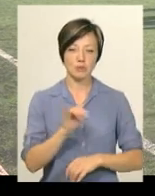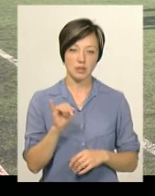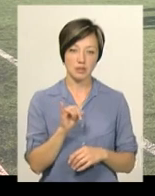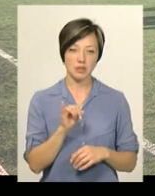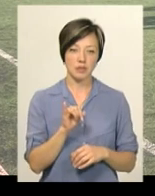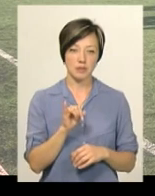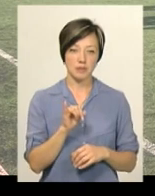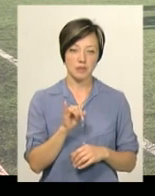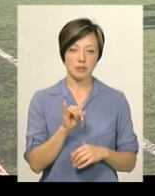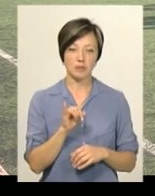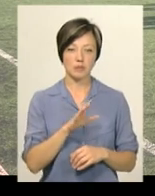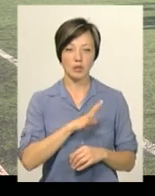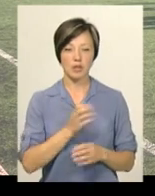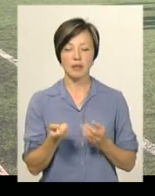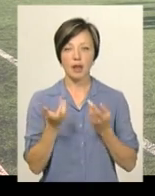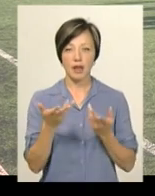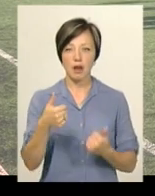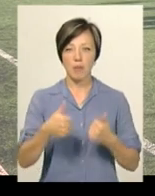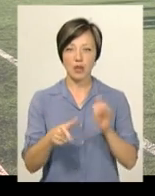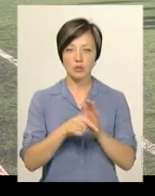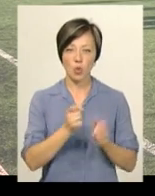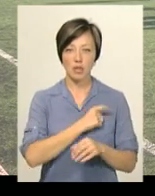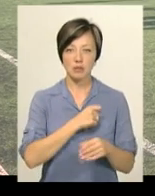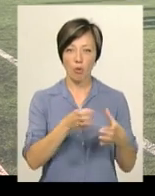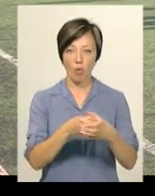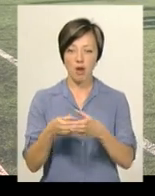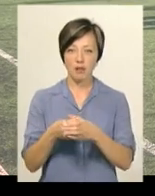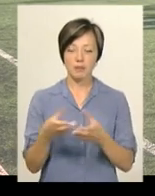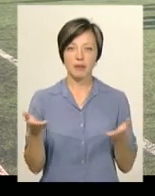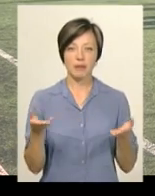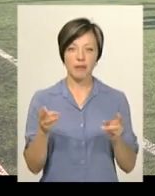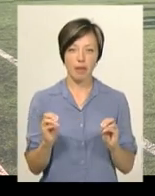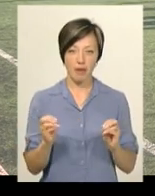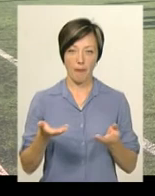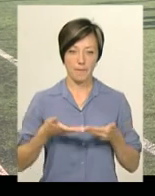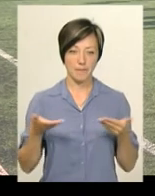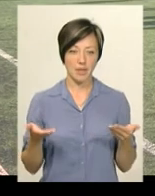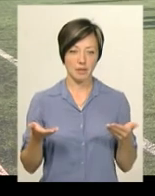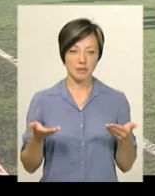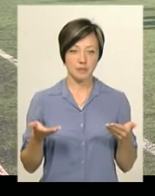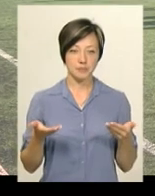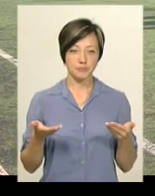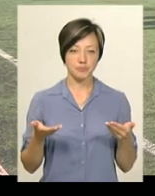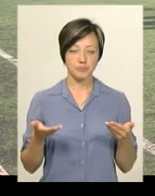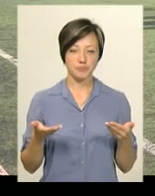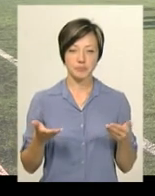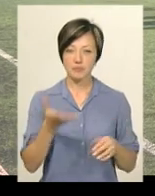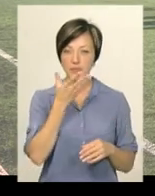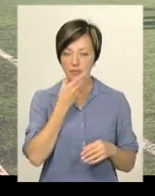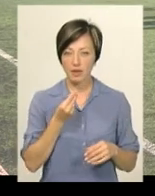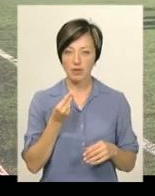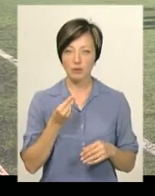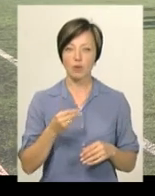І, скажімо, були декілька матчів з одеськими командами, де ми досить гарно